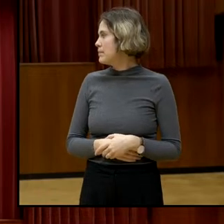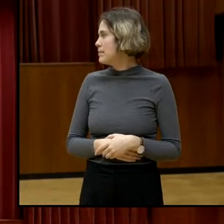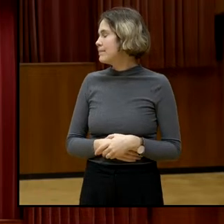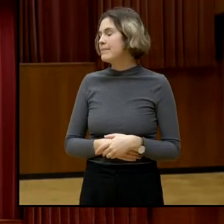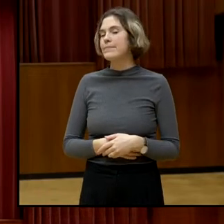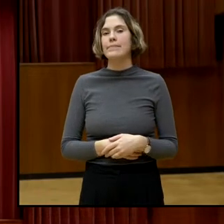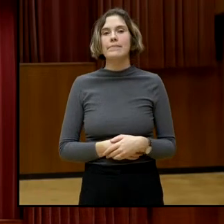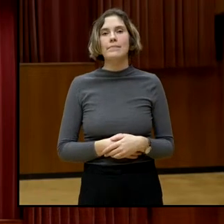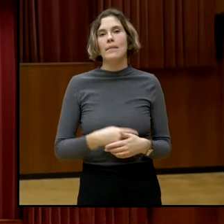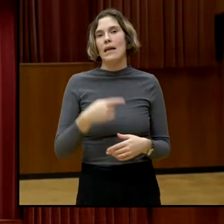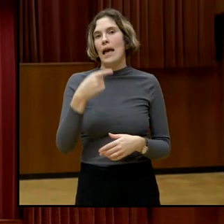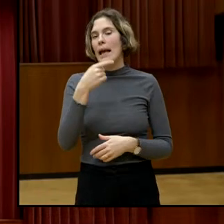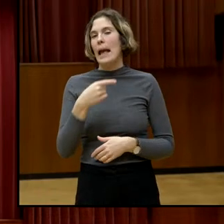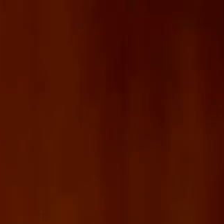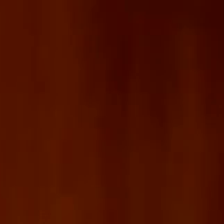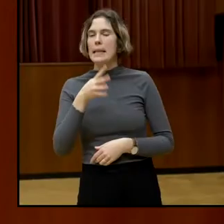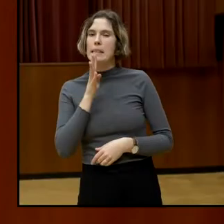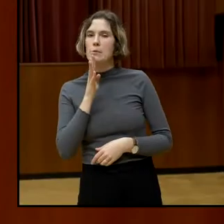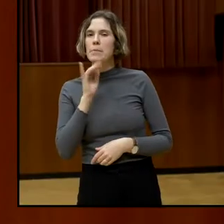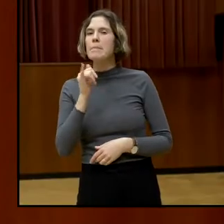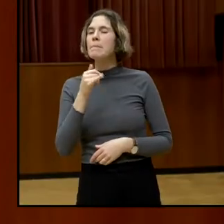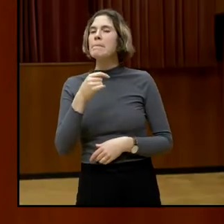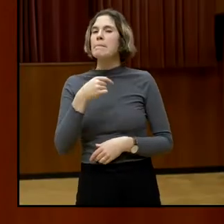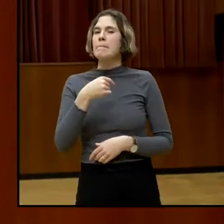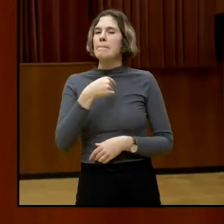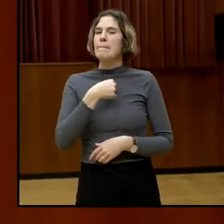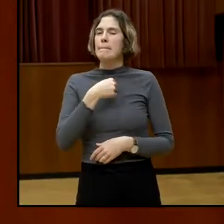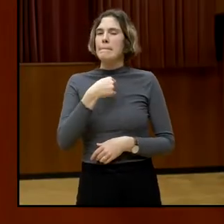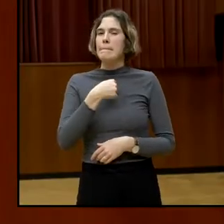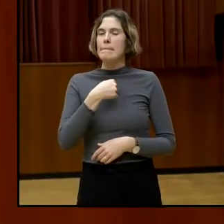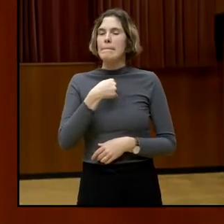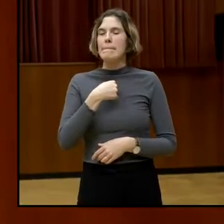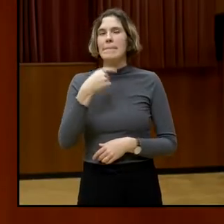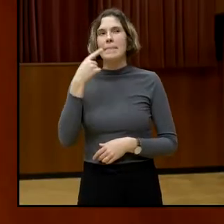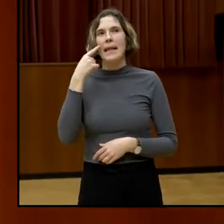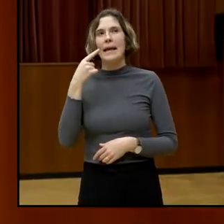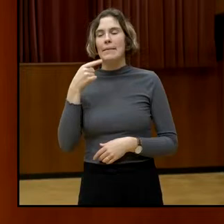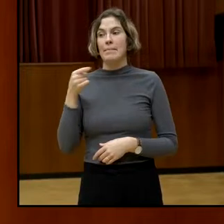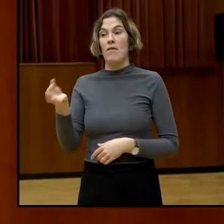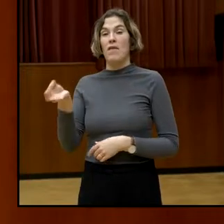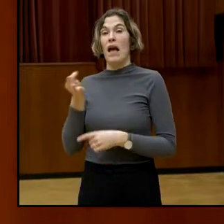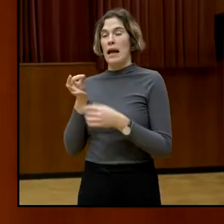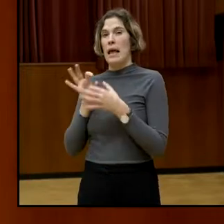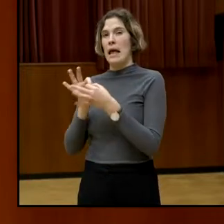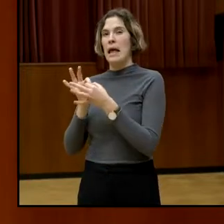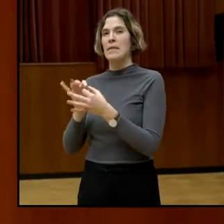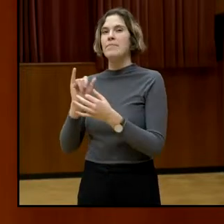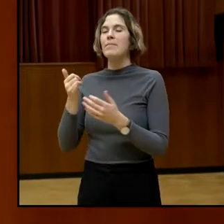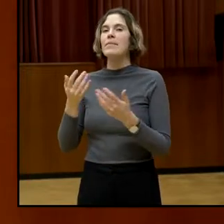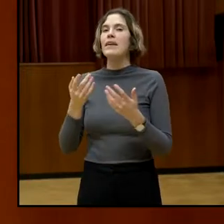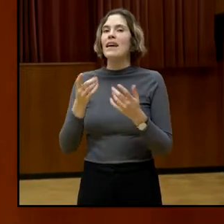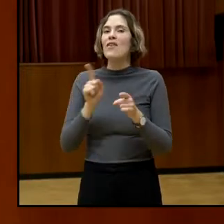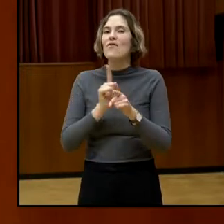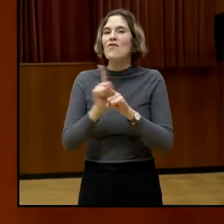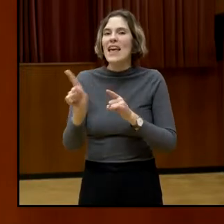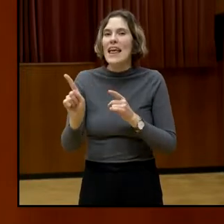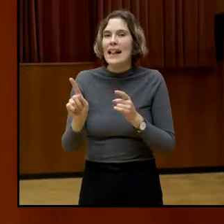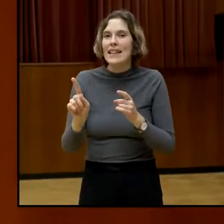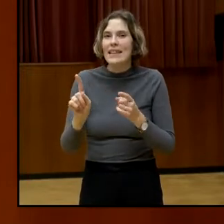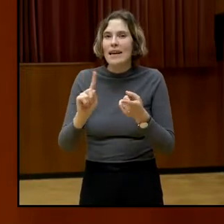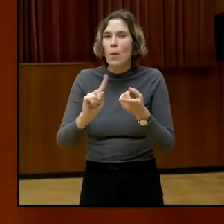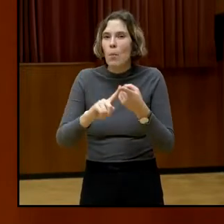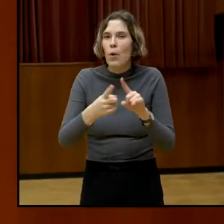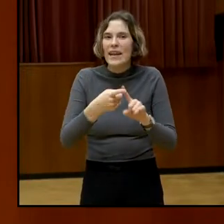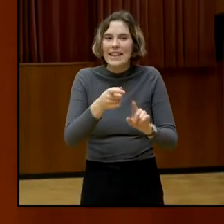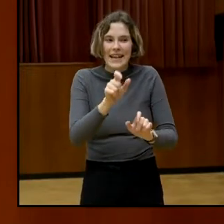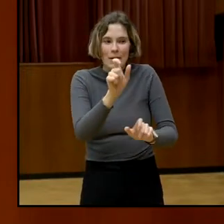Also, das ist eine Frage, die, es fehlt der Politiker und die PolitikerInnen, also das ist einfach, das ist eine